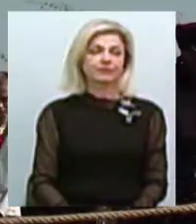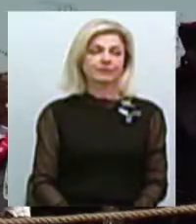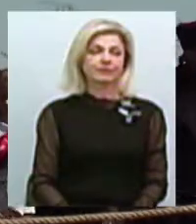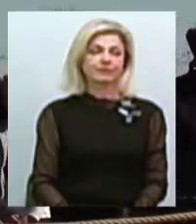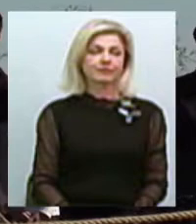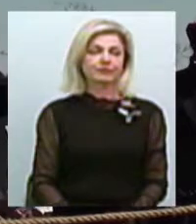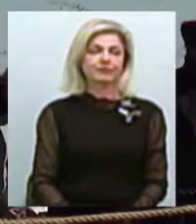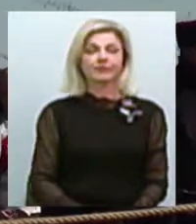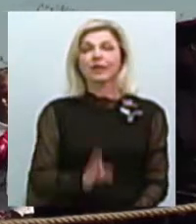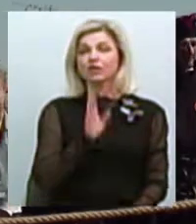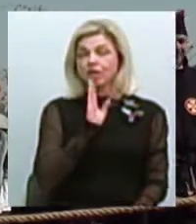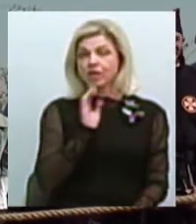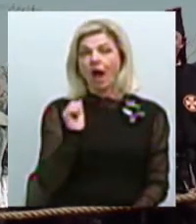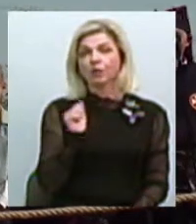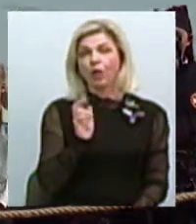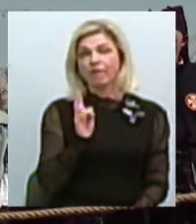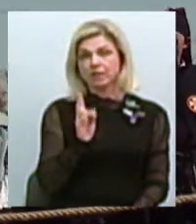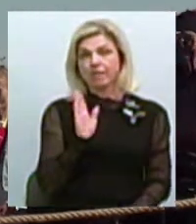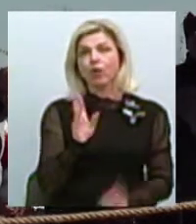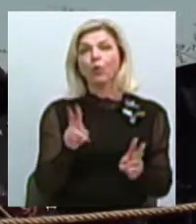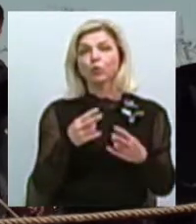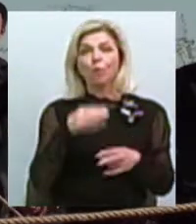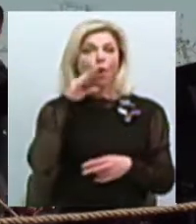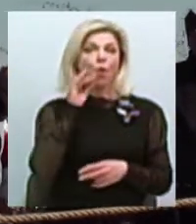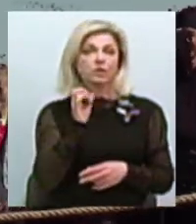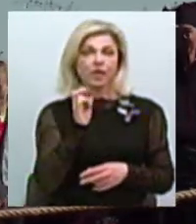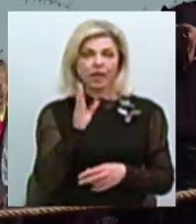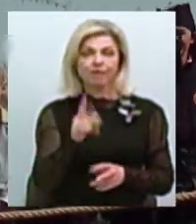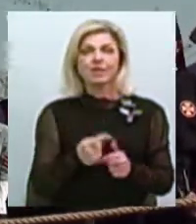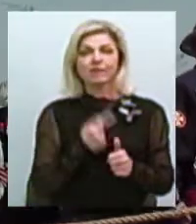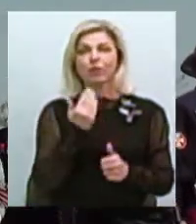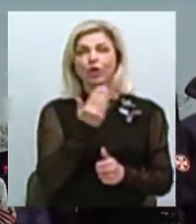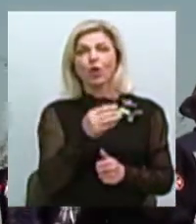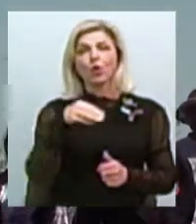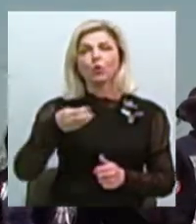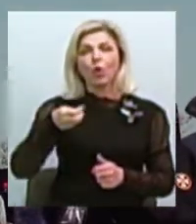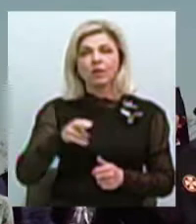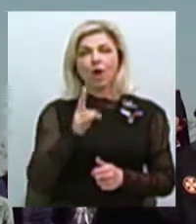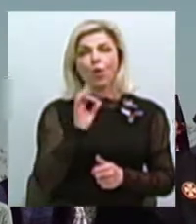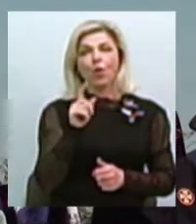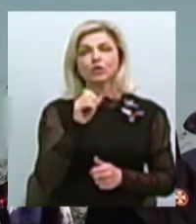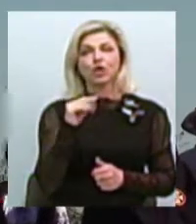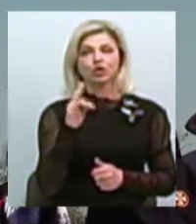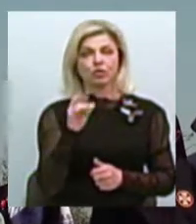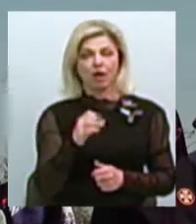Антоніна Квасниця в клубі козаків. Її звуть Тоня Козачка. Виконала танець зі зброєю.